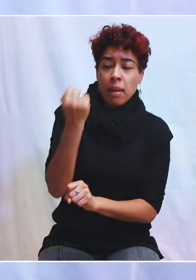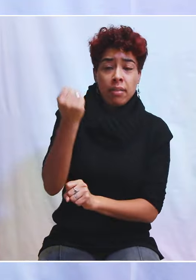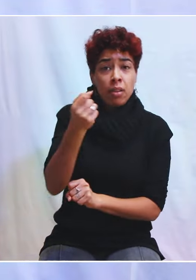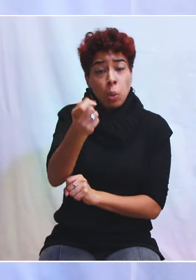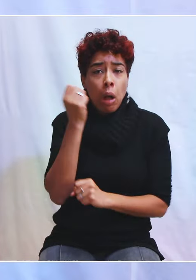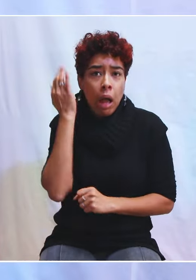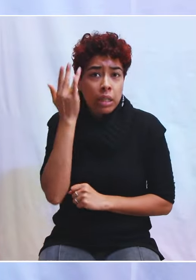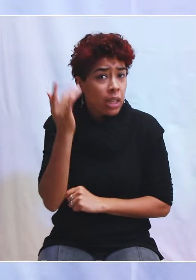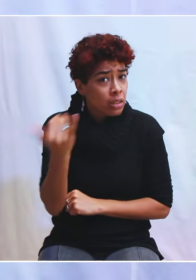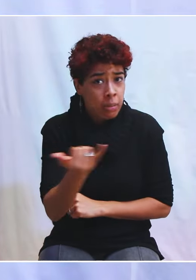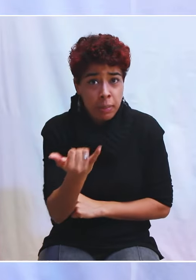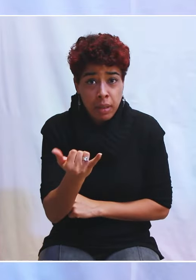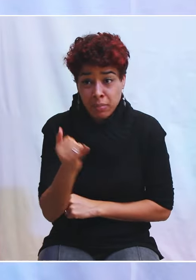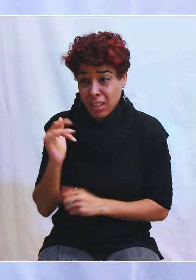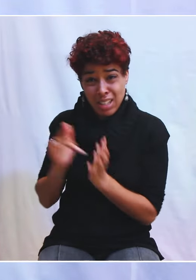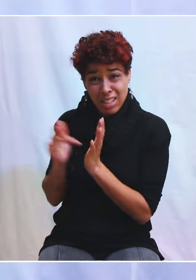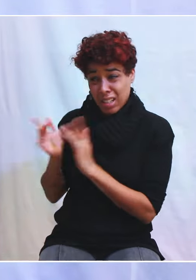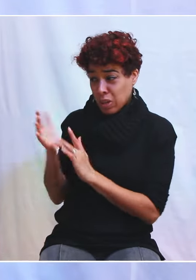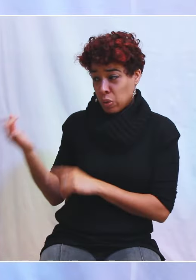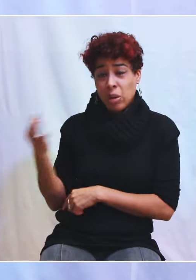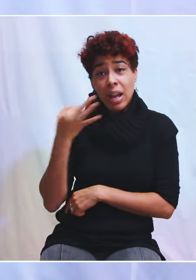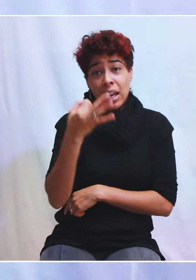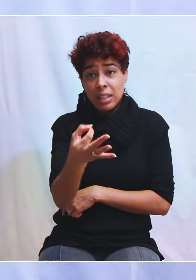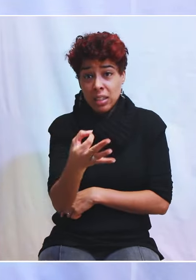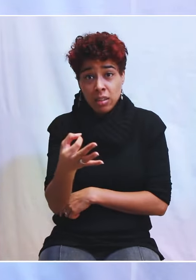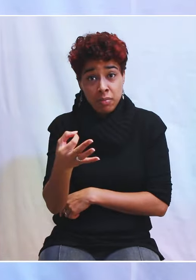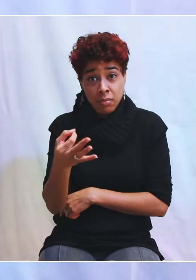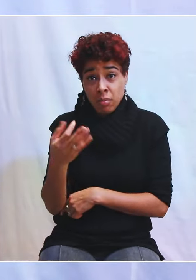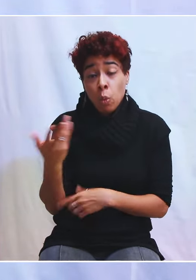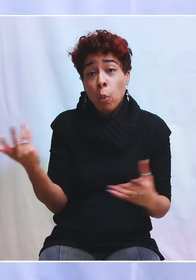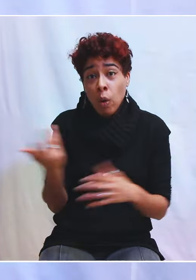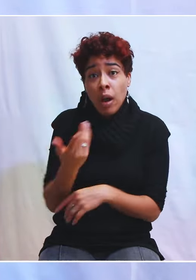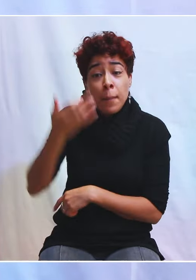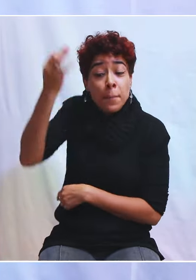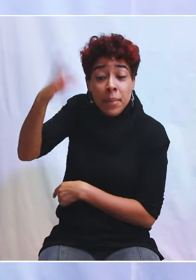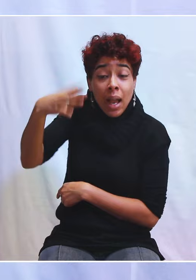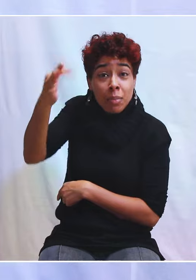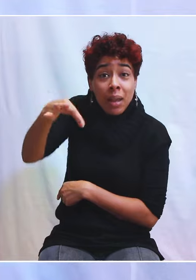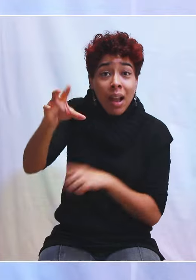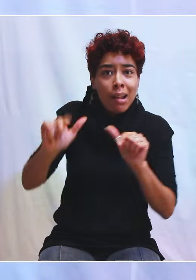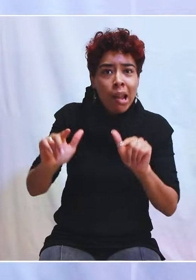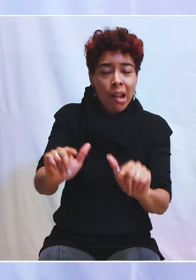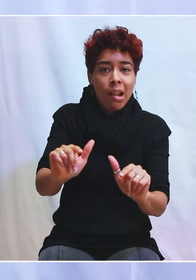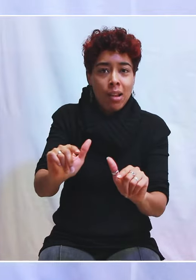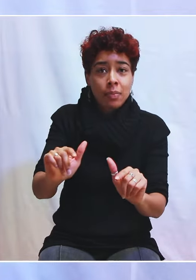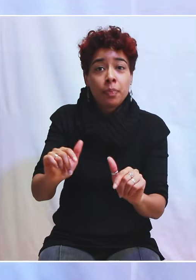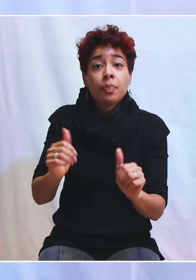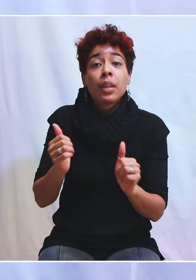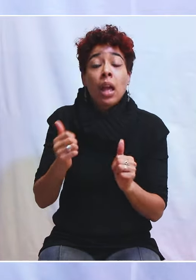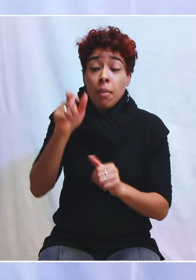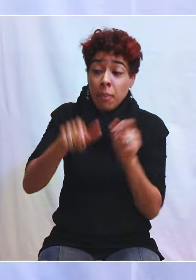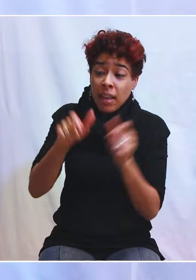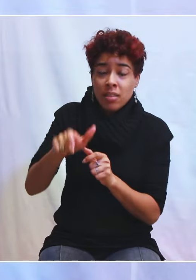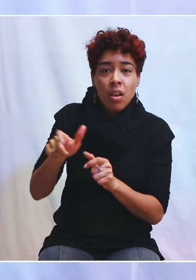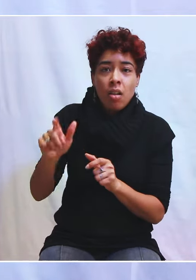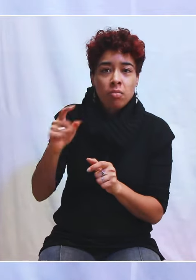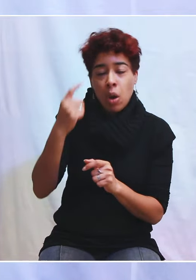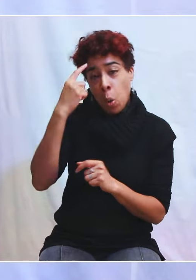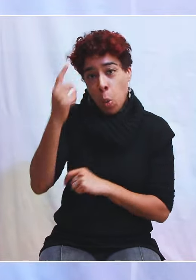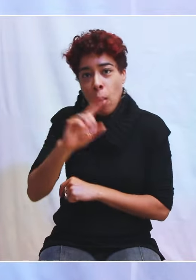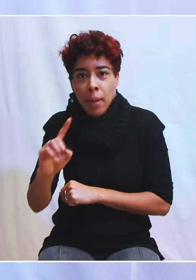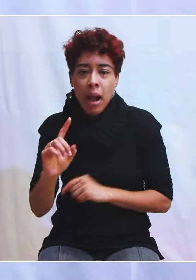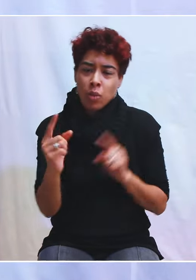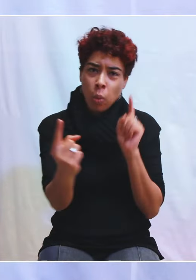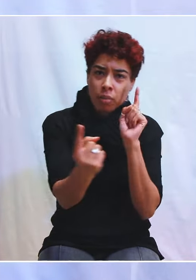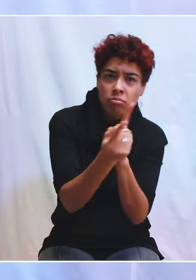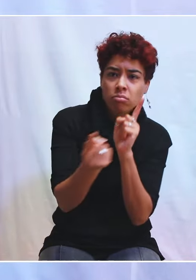faire parce que Jésus a dit. Les miracles vont t'accompagner. Donc, quand tu commences à aller vers ceux qui sont perdus, à agir